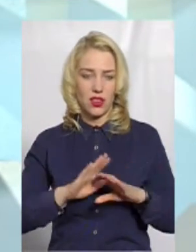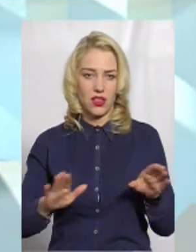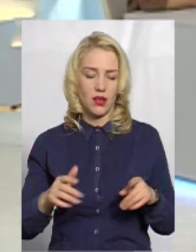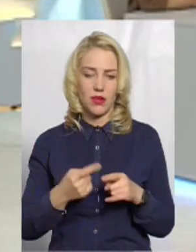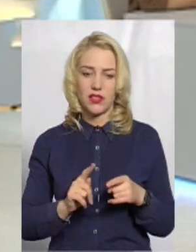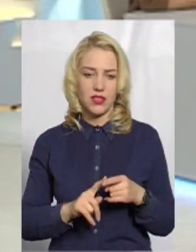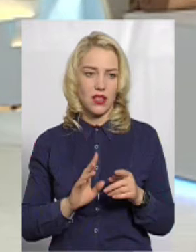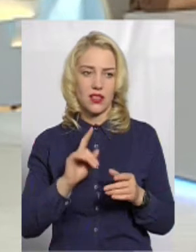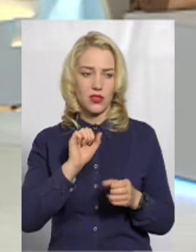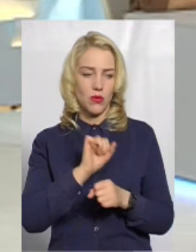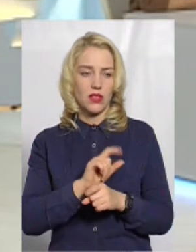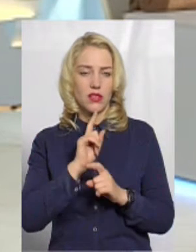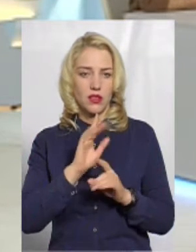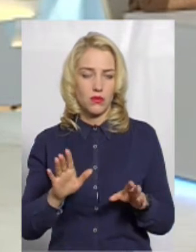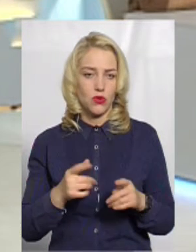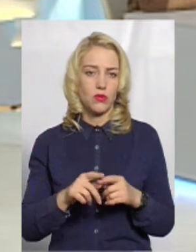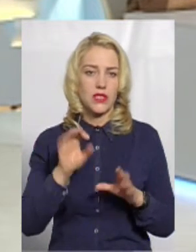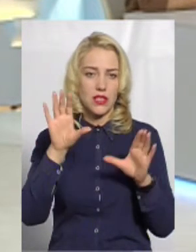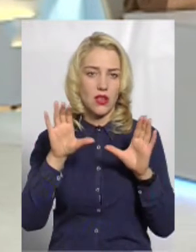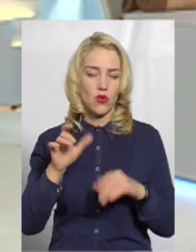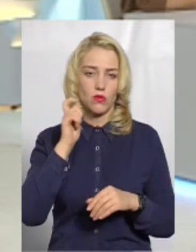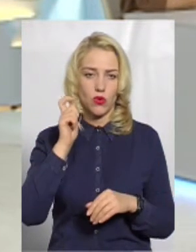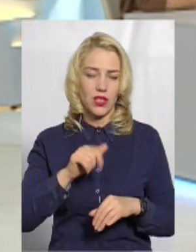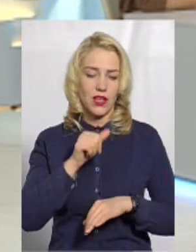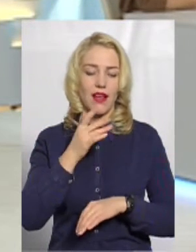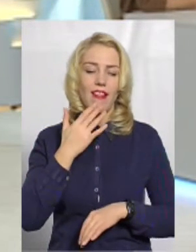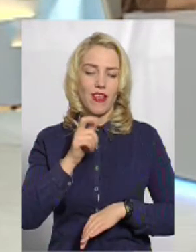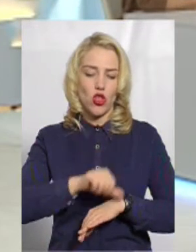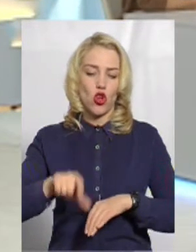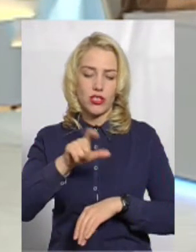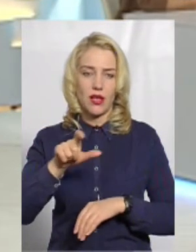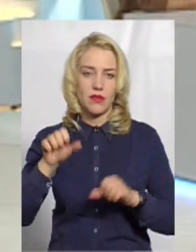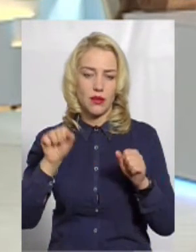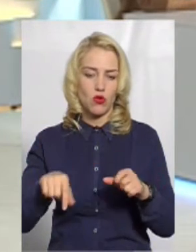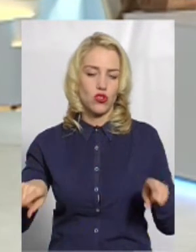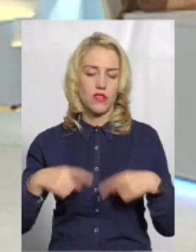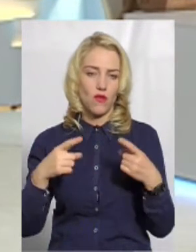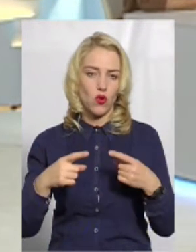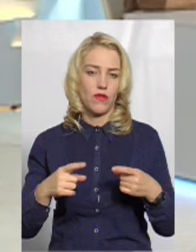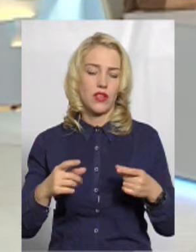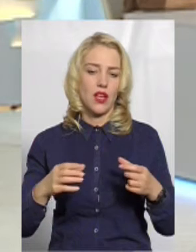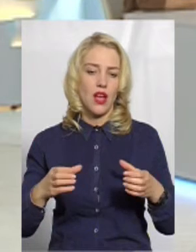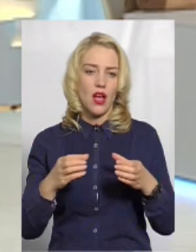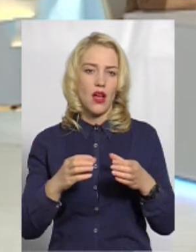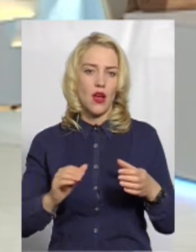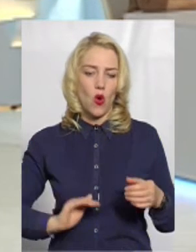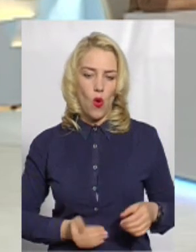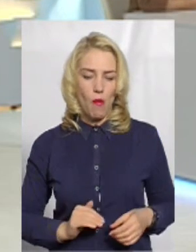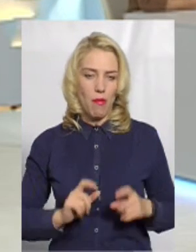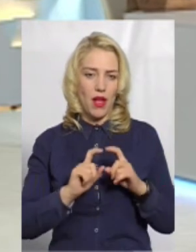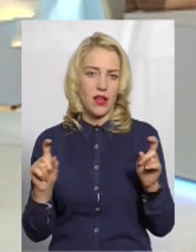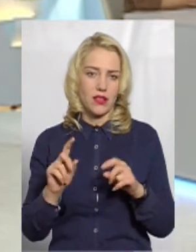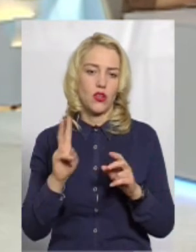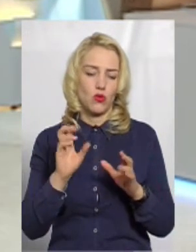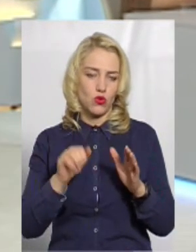Ми тут не будемо зупинятися на цьому. За законом України, іноземці можуть створювати в Україні компанії, котрі в свою чергу можуть